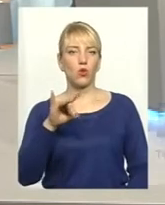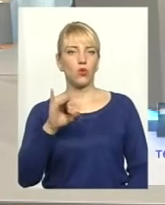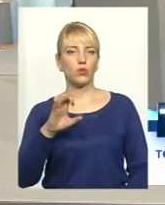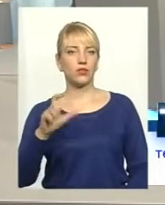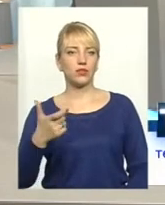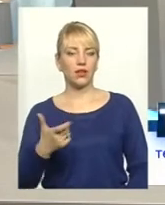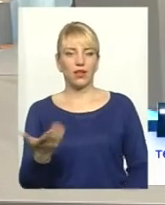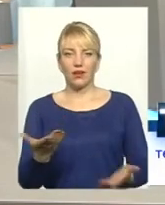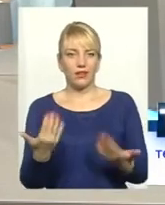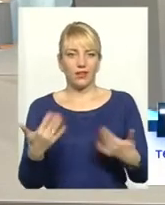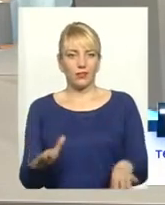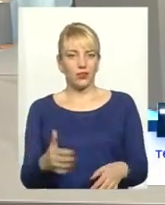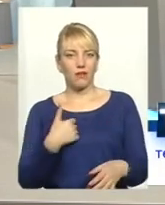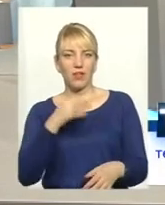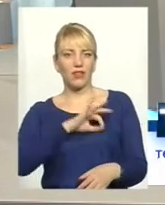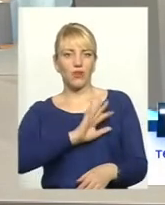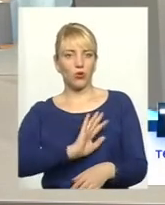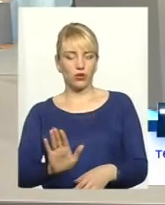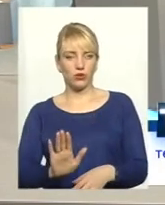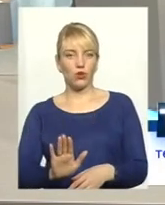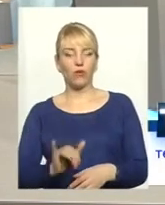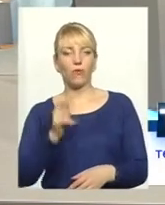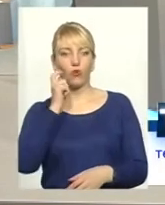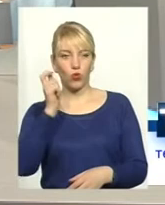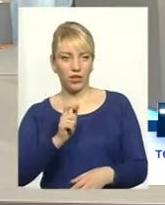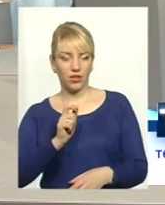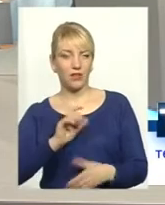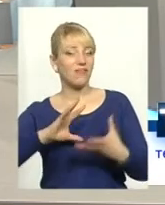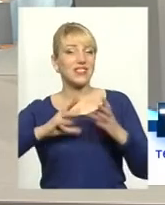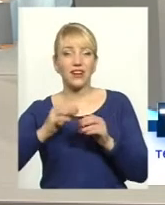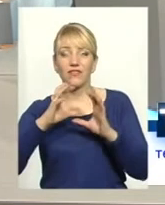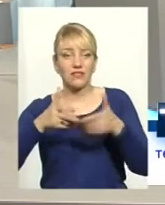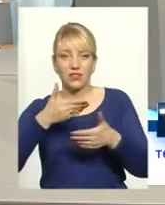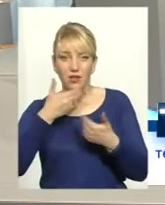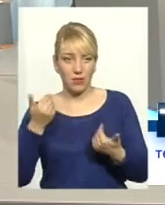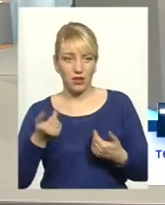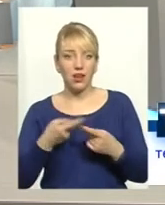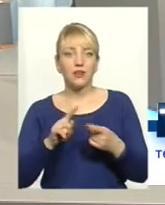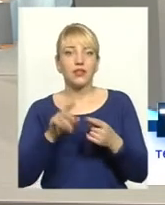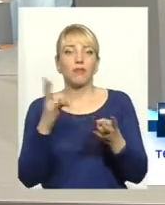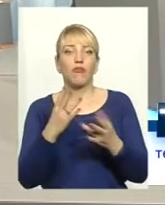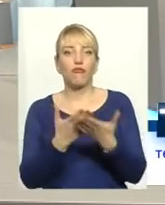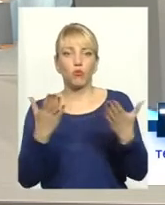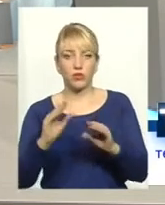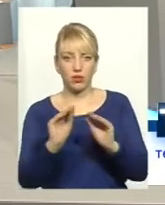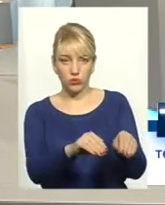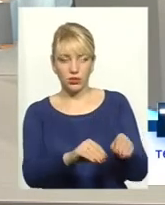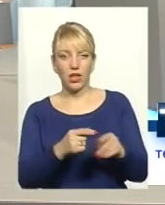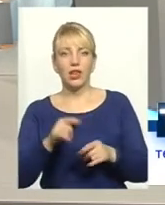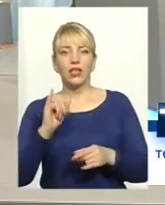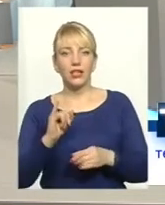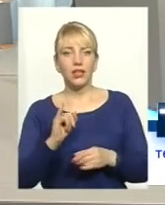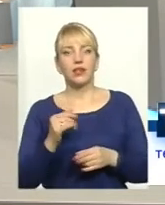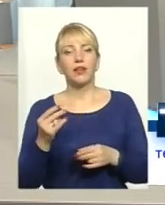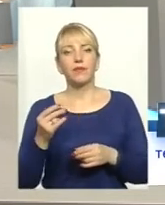напевно, навіть в більшості випадків не використовують в Україні, взагалі в світі. Напевно, в музеях вони залишились. І тому є